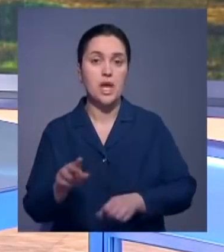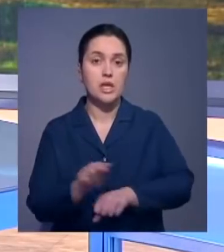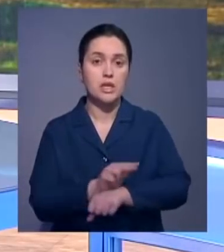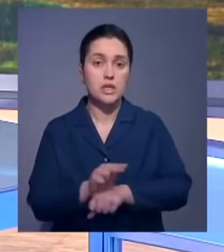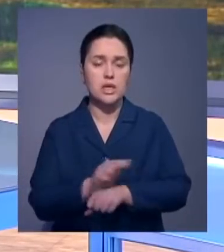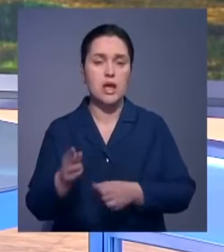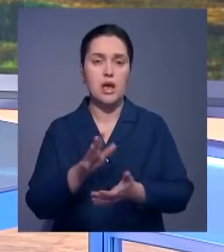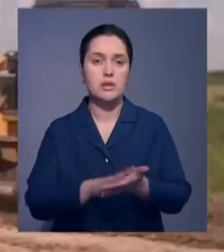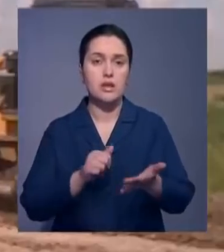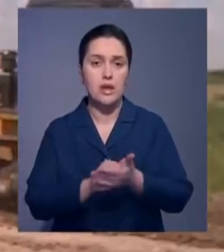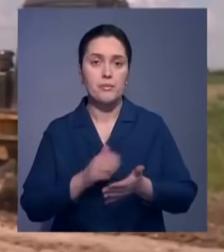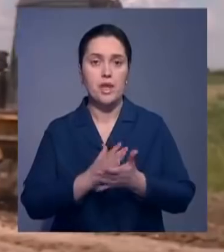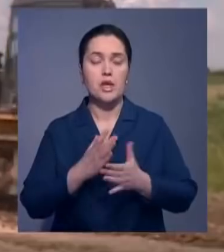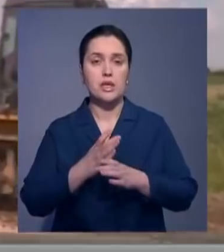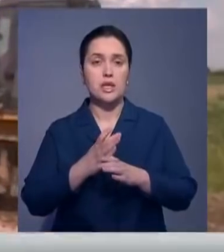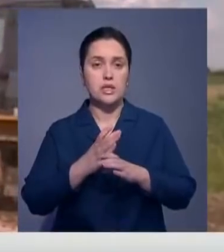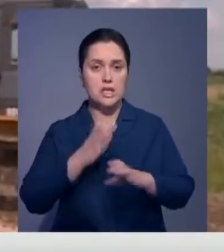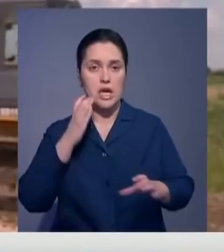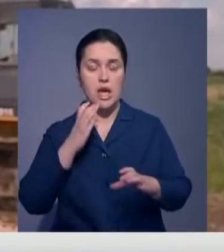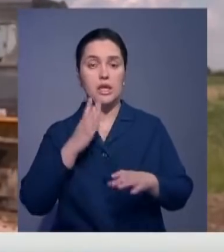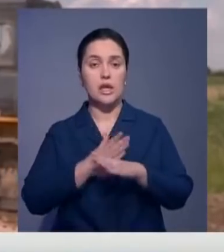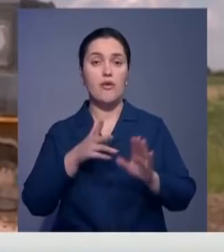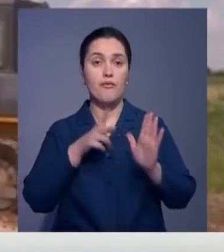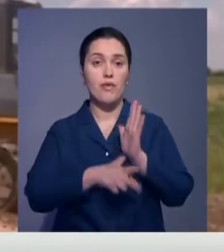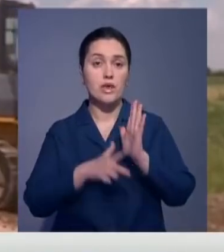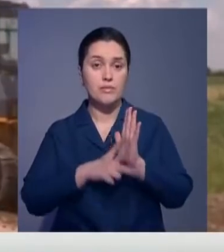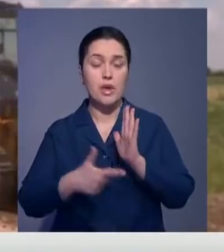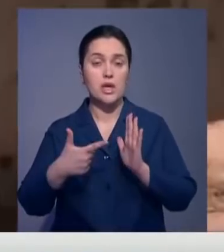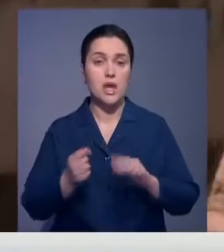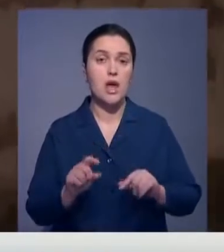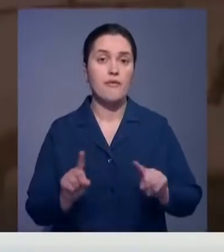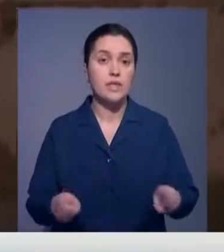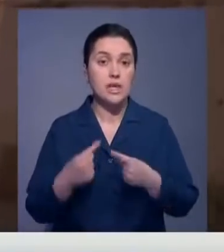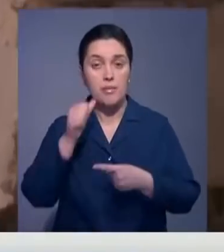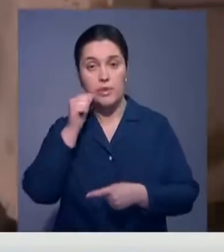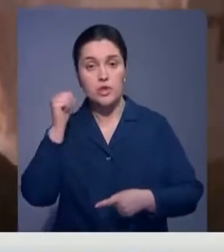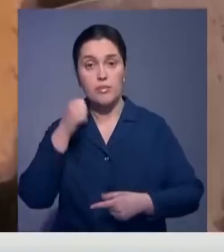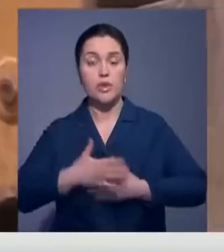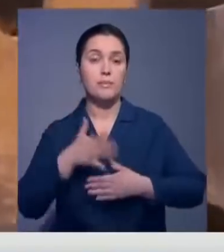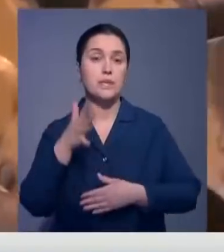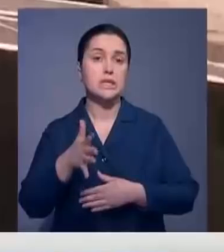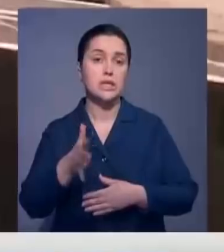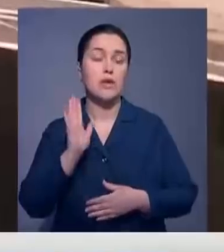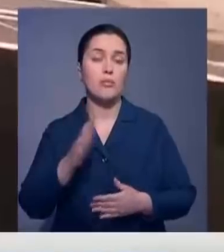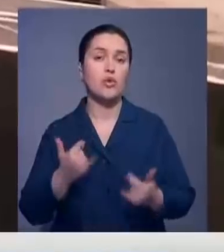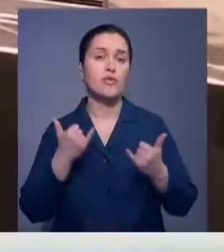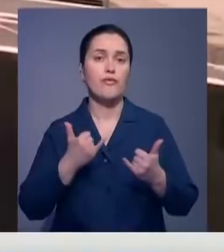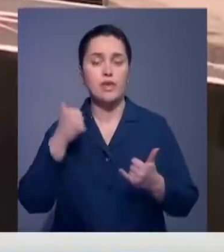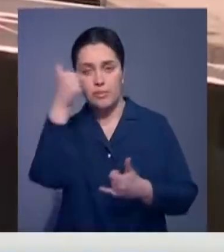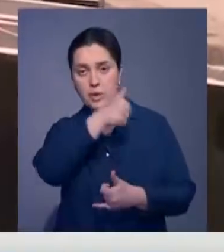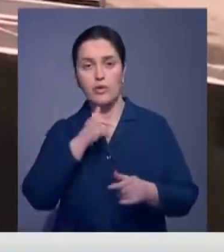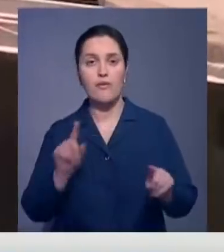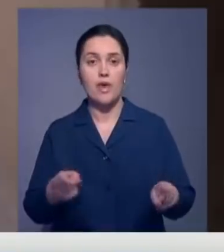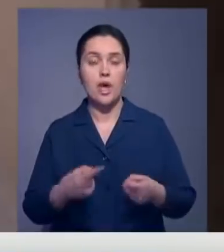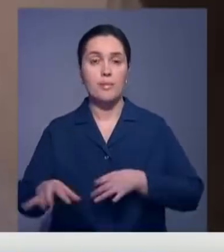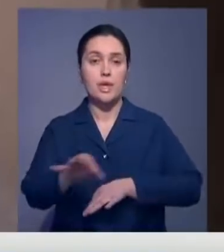реконструкции изношенных регационных и дренажных сетей. Больше 8 тысяч гектаров восстановили в прошлом году. Около 5 тысяч планируют